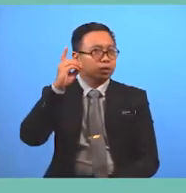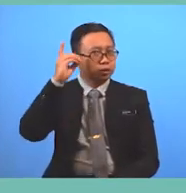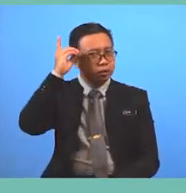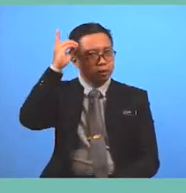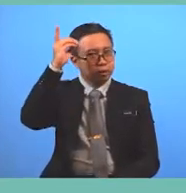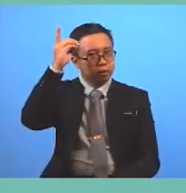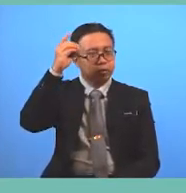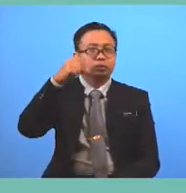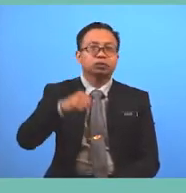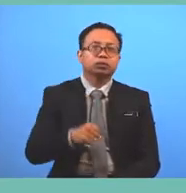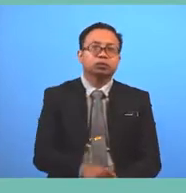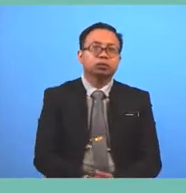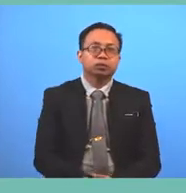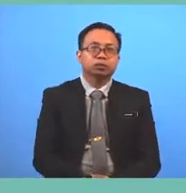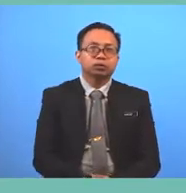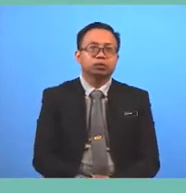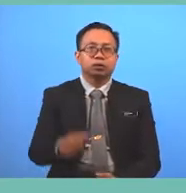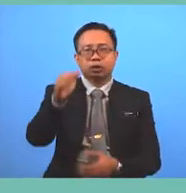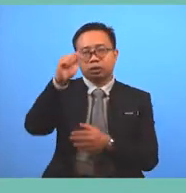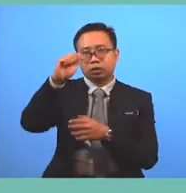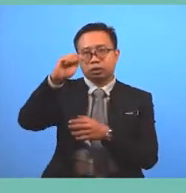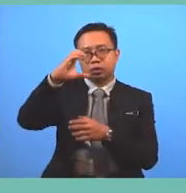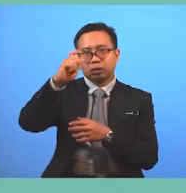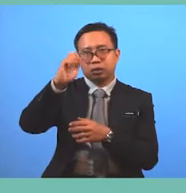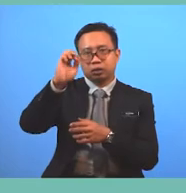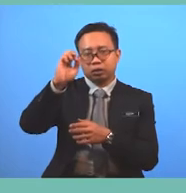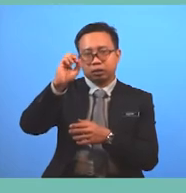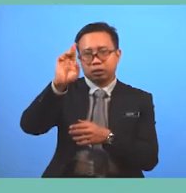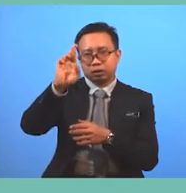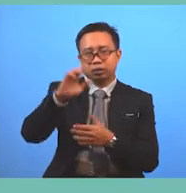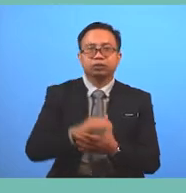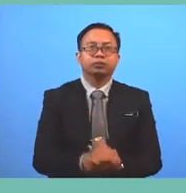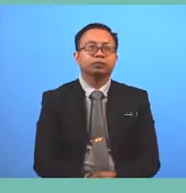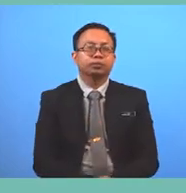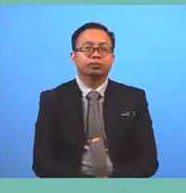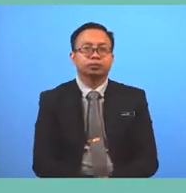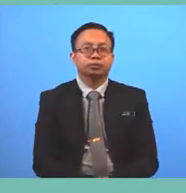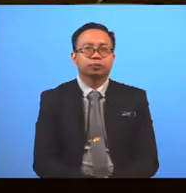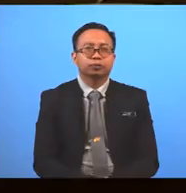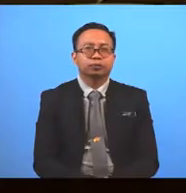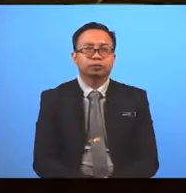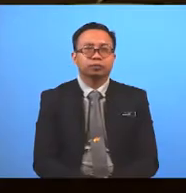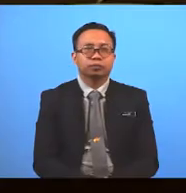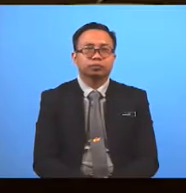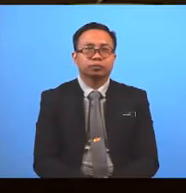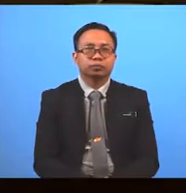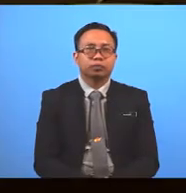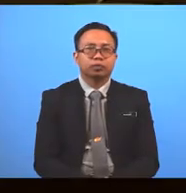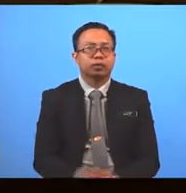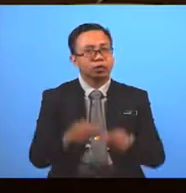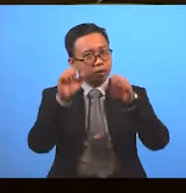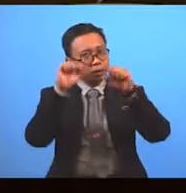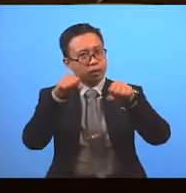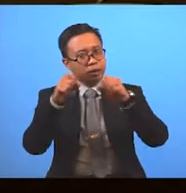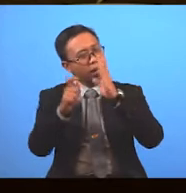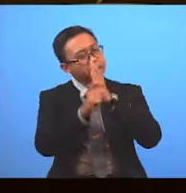Leading actors Gong Yoo Jung Yoo Mi And Ma Dong So You can